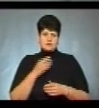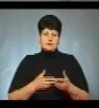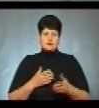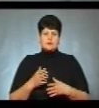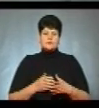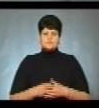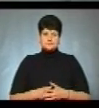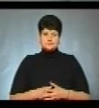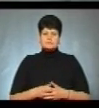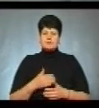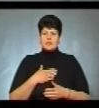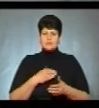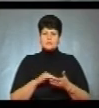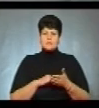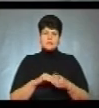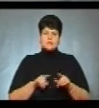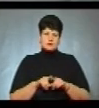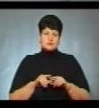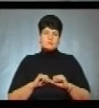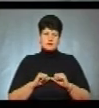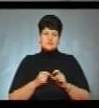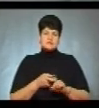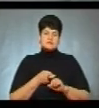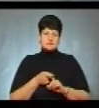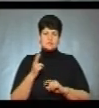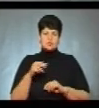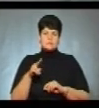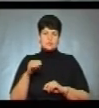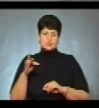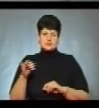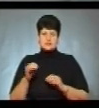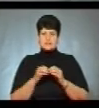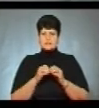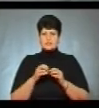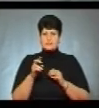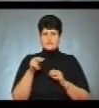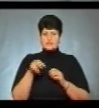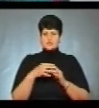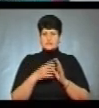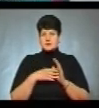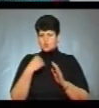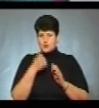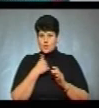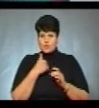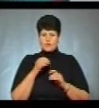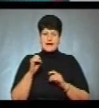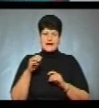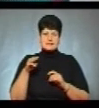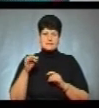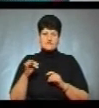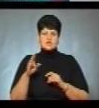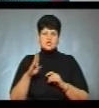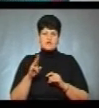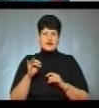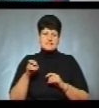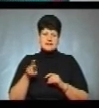Наші кореспонденти також намагаються зв'язатися з Дмитром Підручним. 10 березня 2019 року в Естерсунді в Швеції